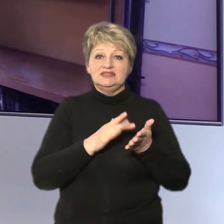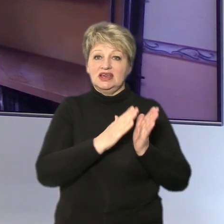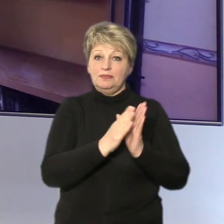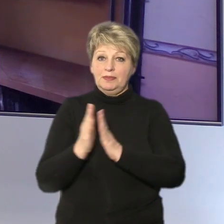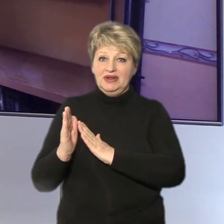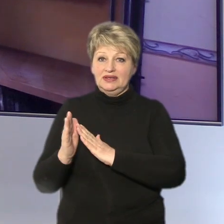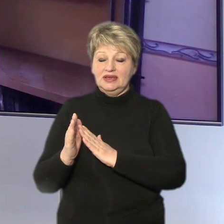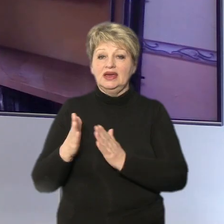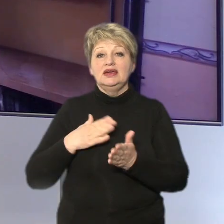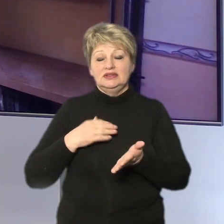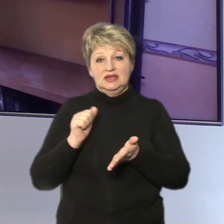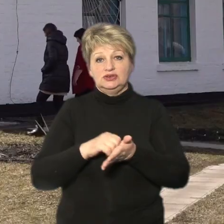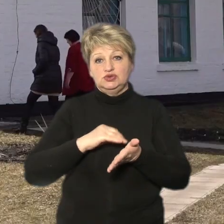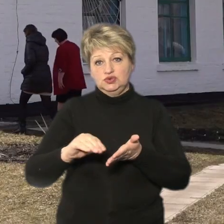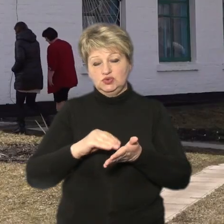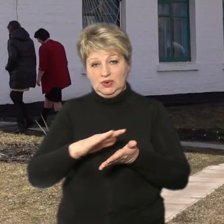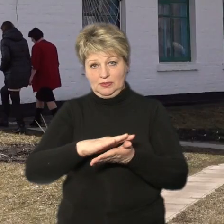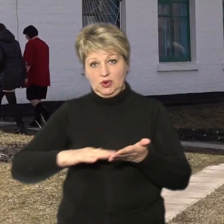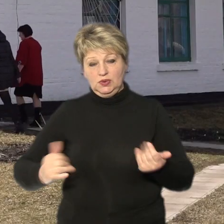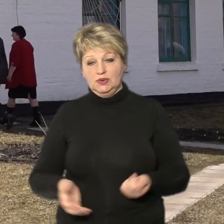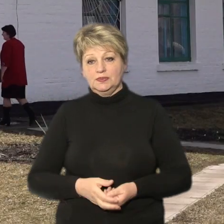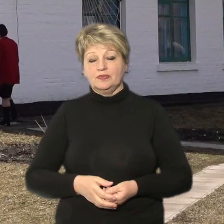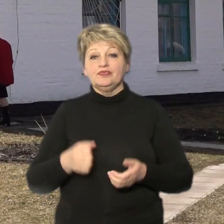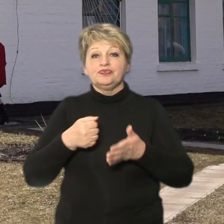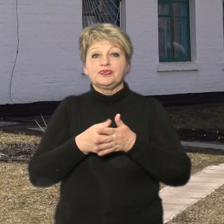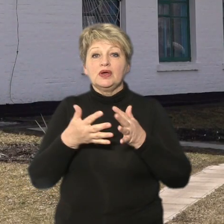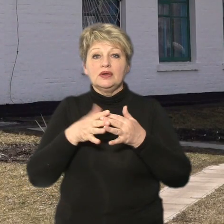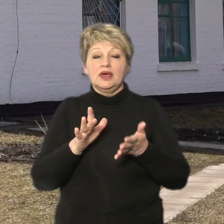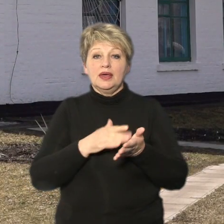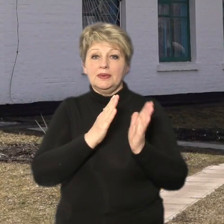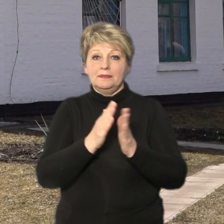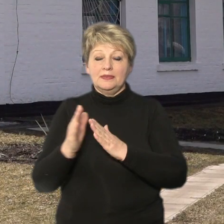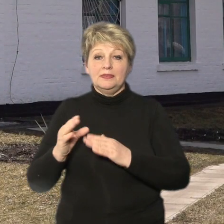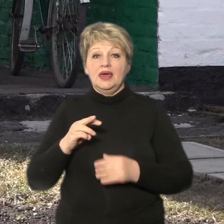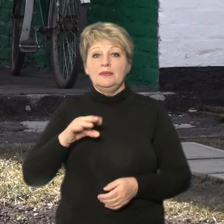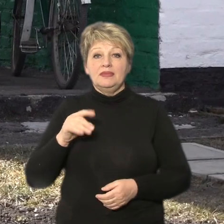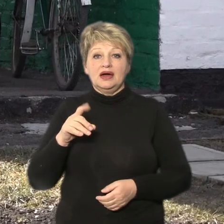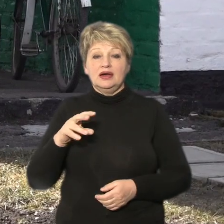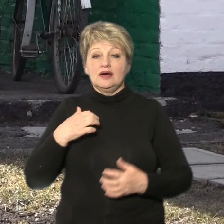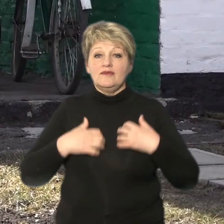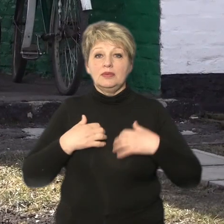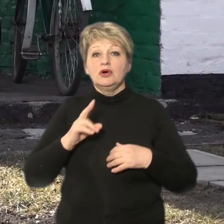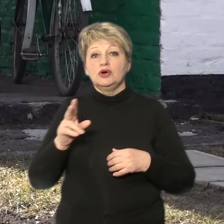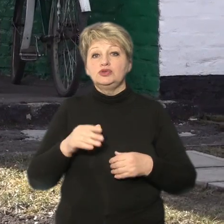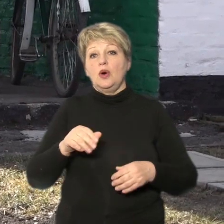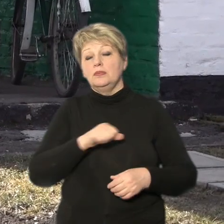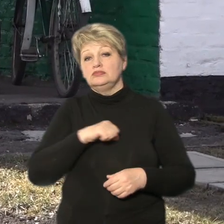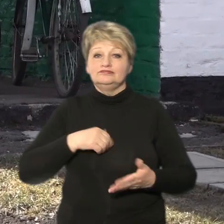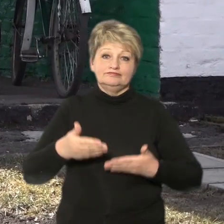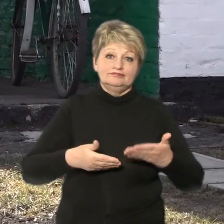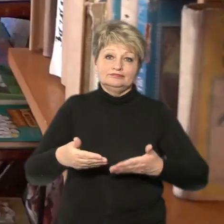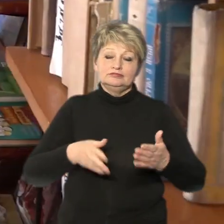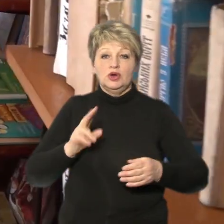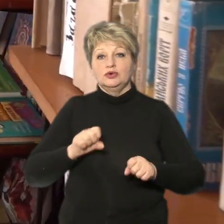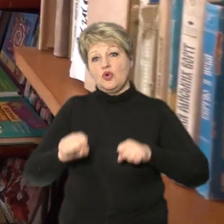Ірина Філенко продовжить. До сільської бібліотеки у Махедівці поспішають хто на своїх двох, хто на велосипедах.